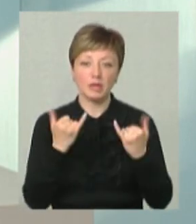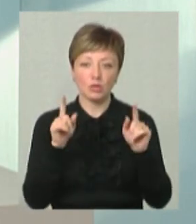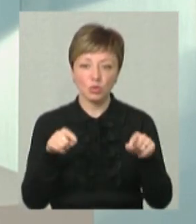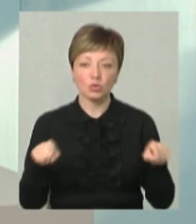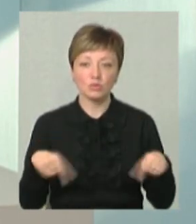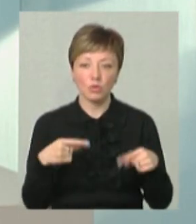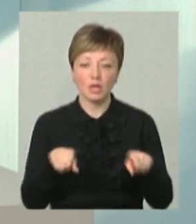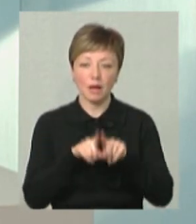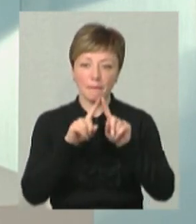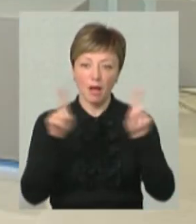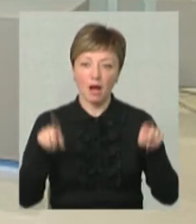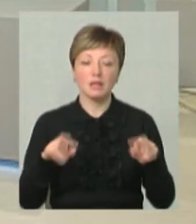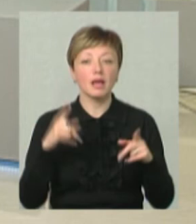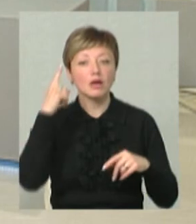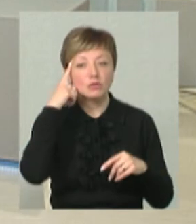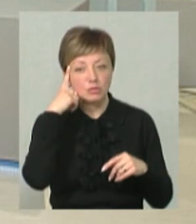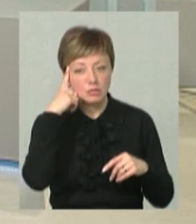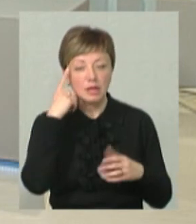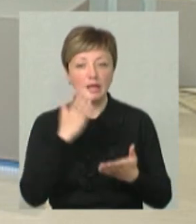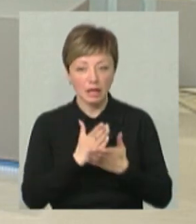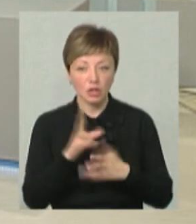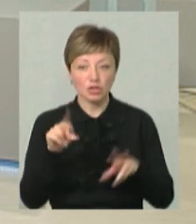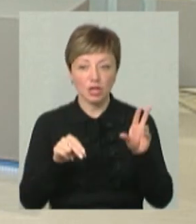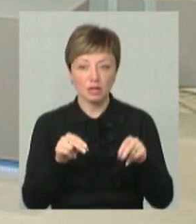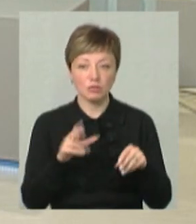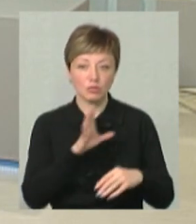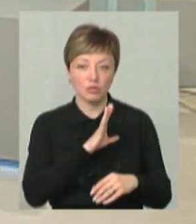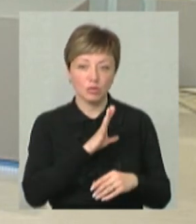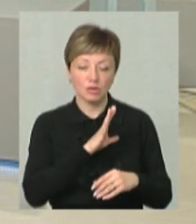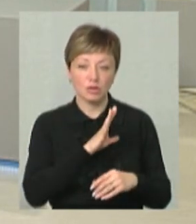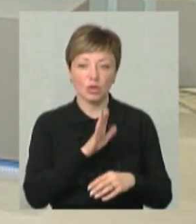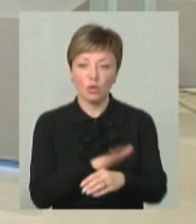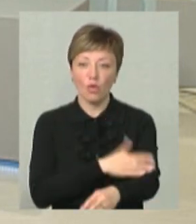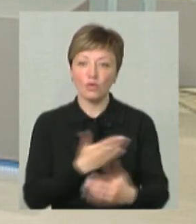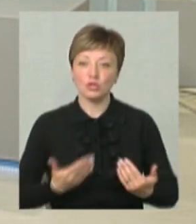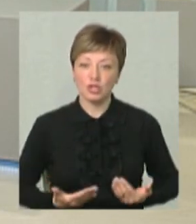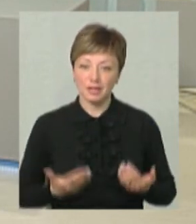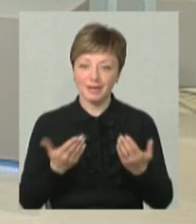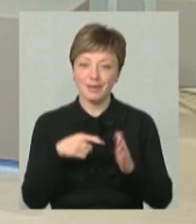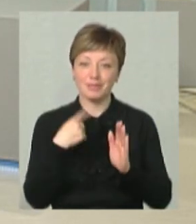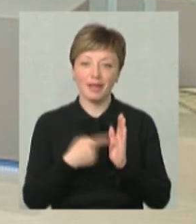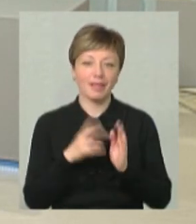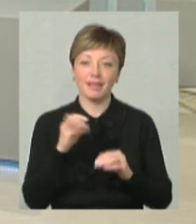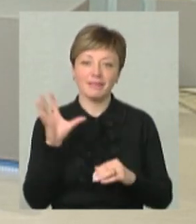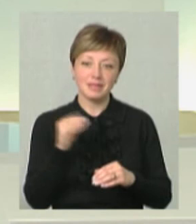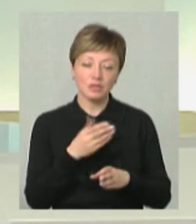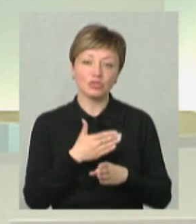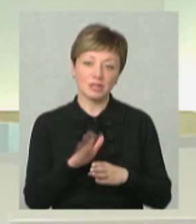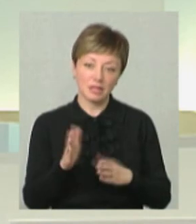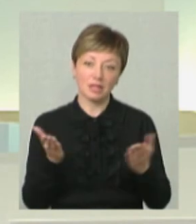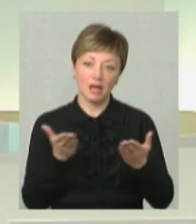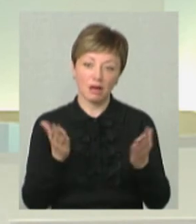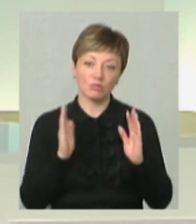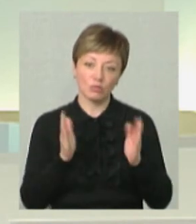створювати такі плакати. Як гадаєте, є в них шанс бути довго жителями? Ну, не всі, але яка ж частина